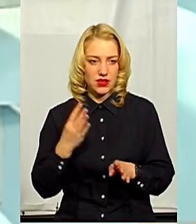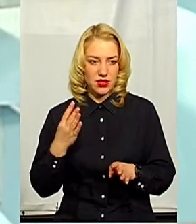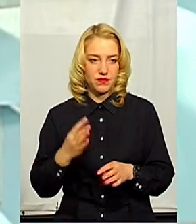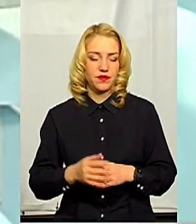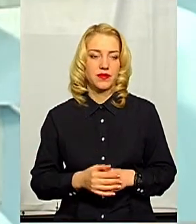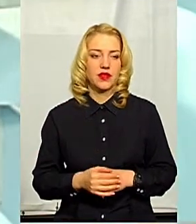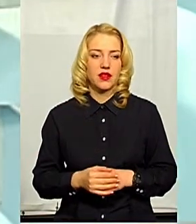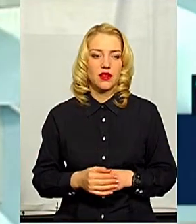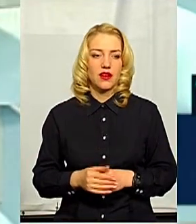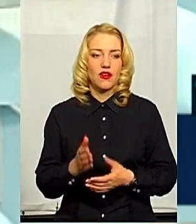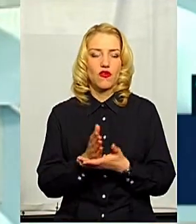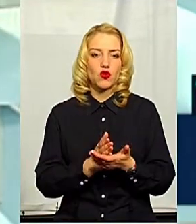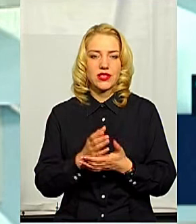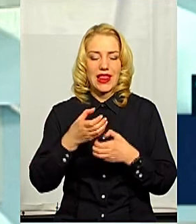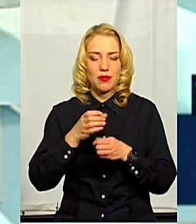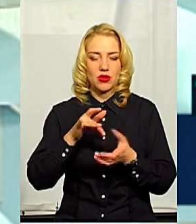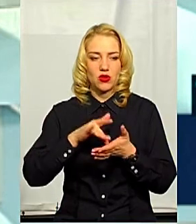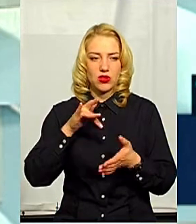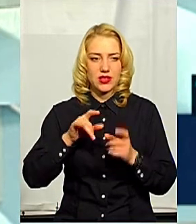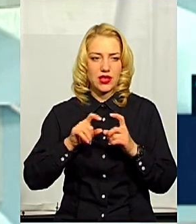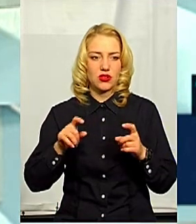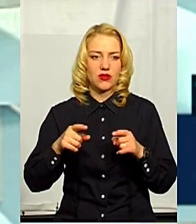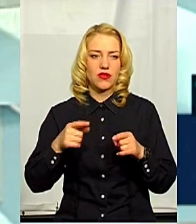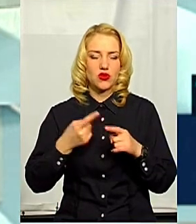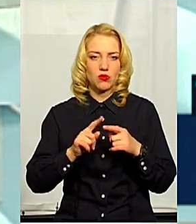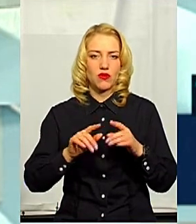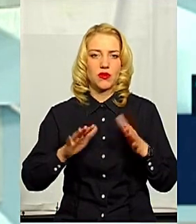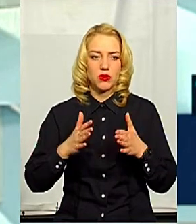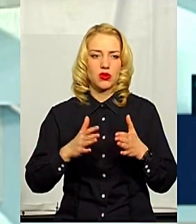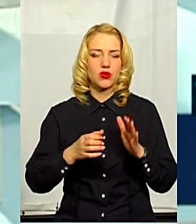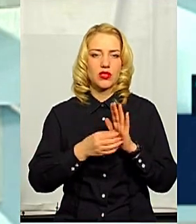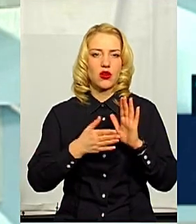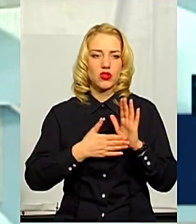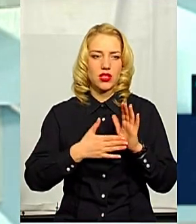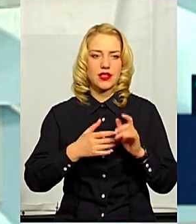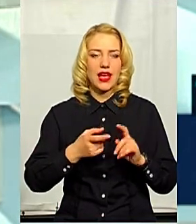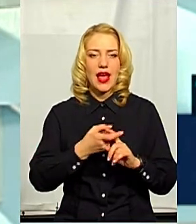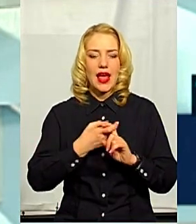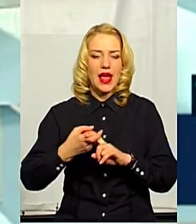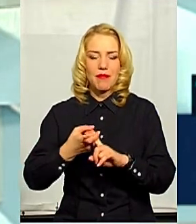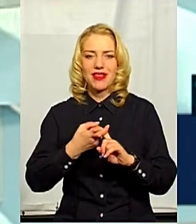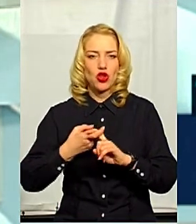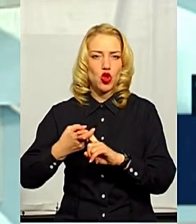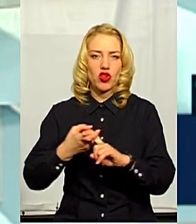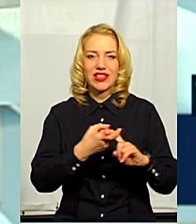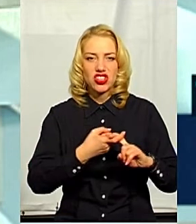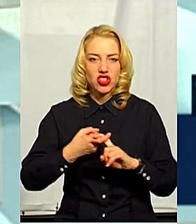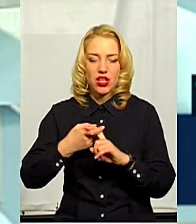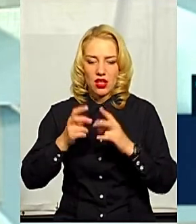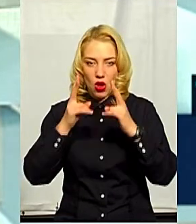функції лабораторного центру в даному випадку заключаються в епідеміологічному розслідуванні випадків